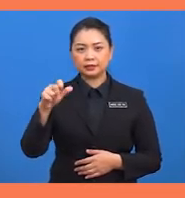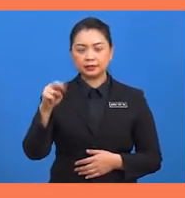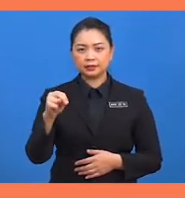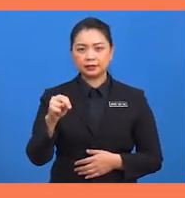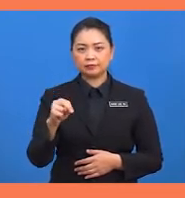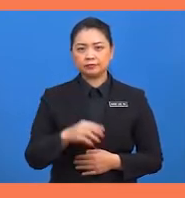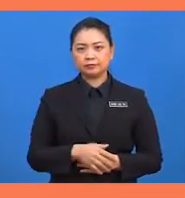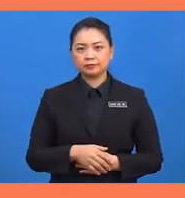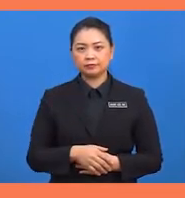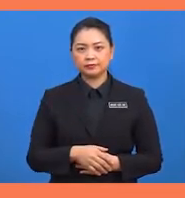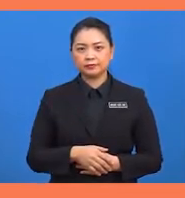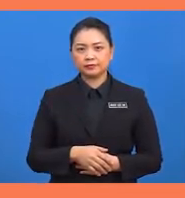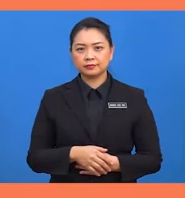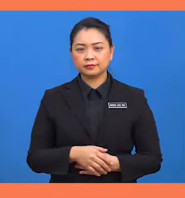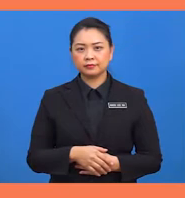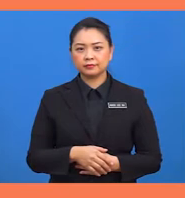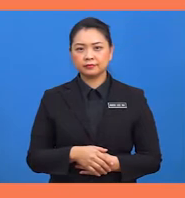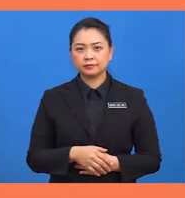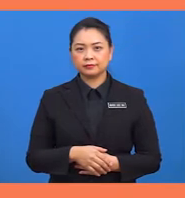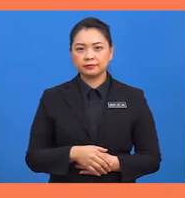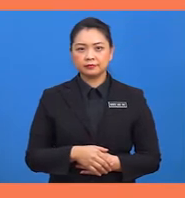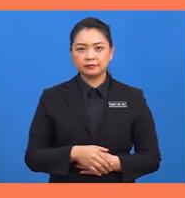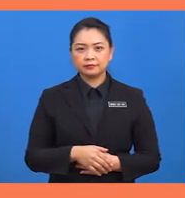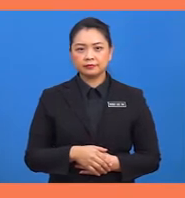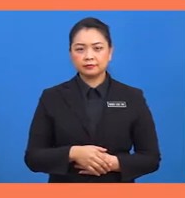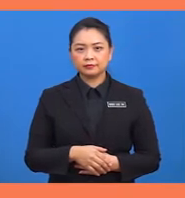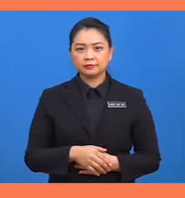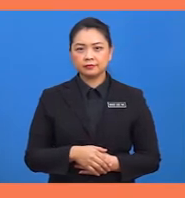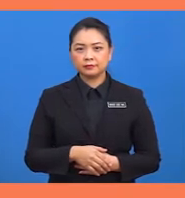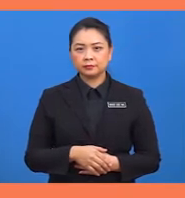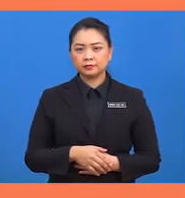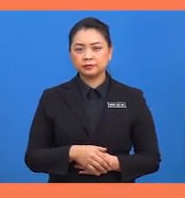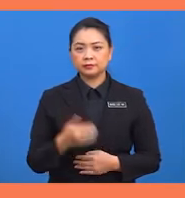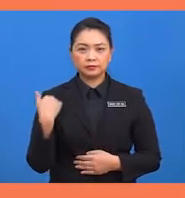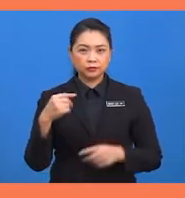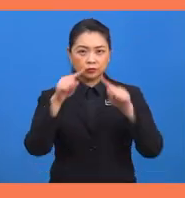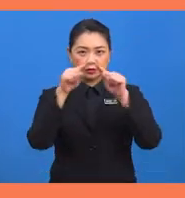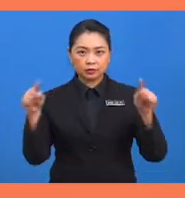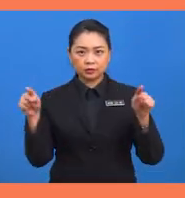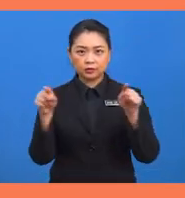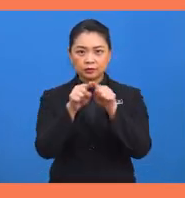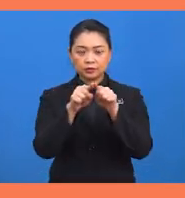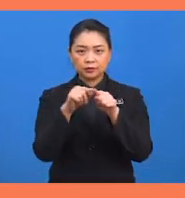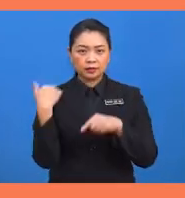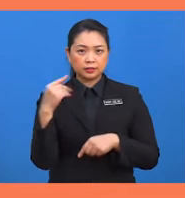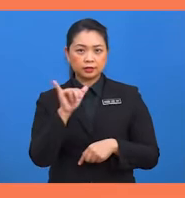Segitiga ART dan segitiga AST adalah kongren.